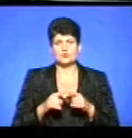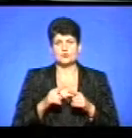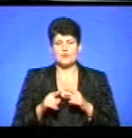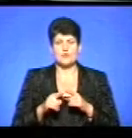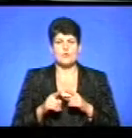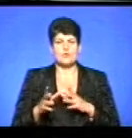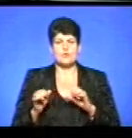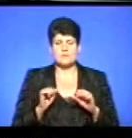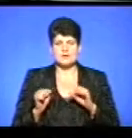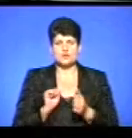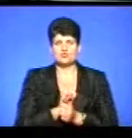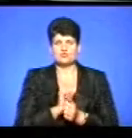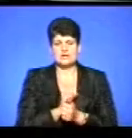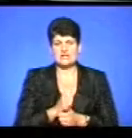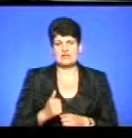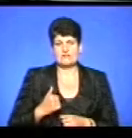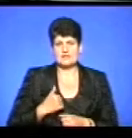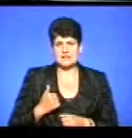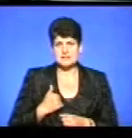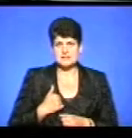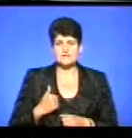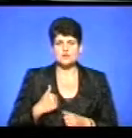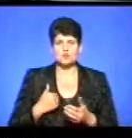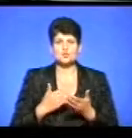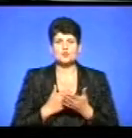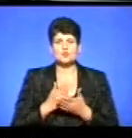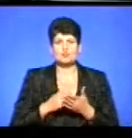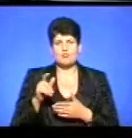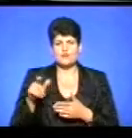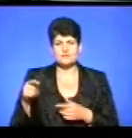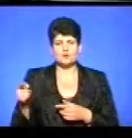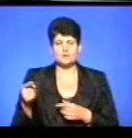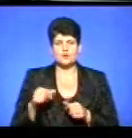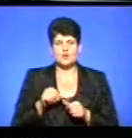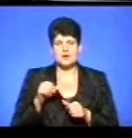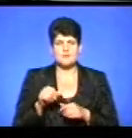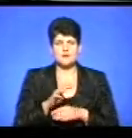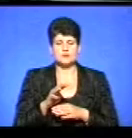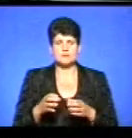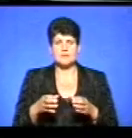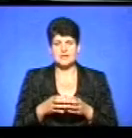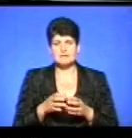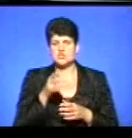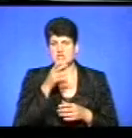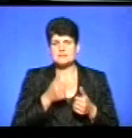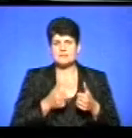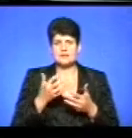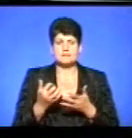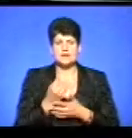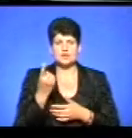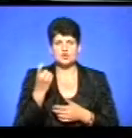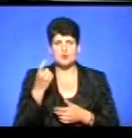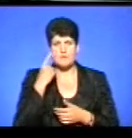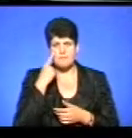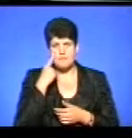сухопутних військ Збройних сил України. Військовослужбовці Тернопільської окремої артилерійської бригади під час змагань набрали 100 балів